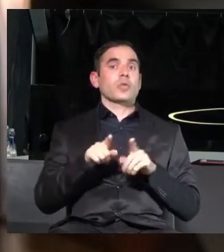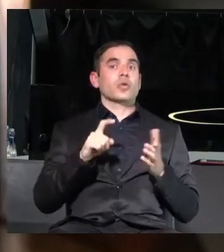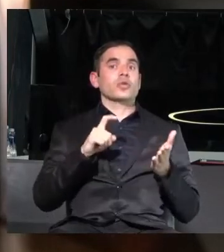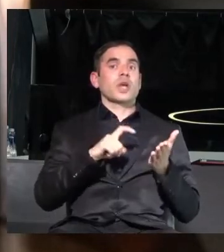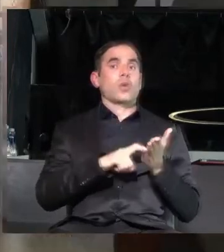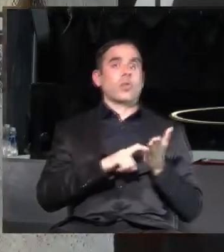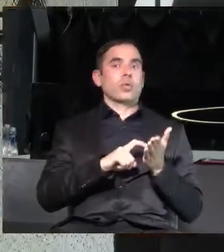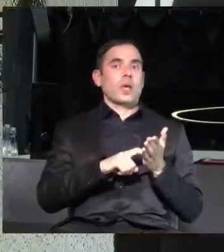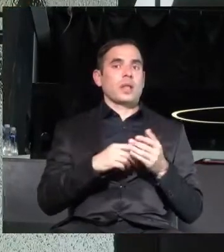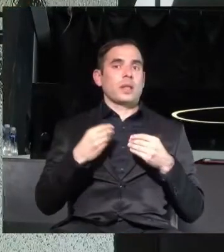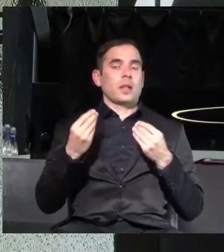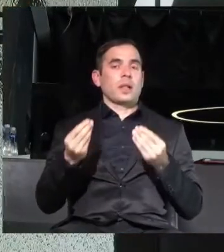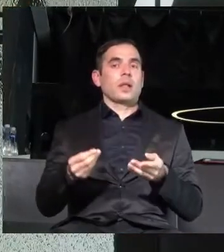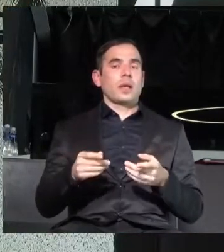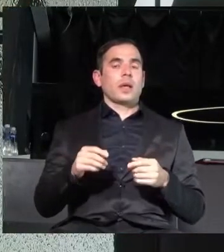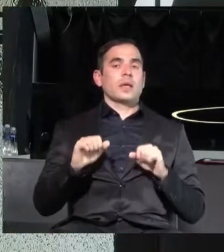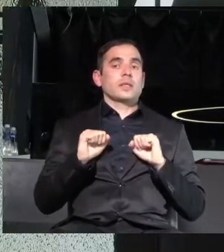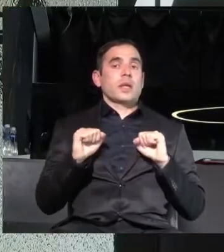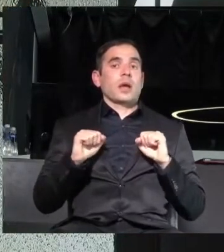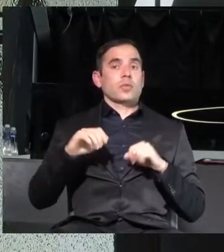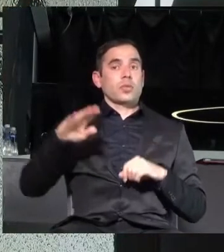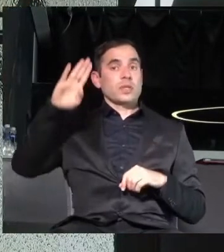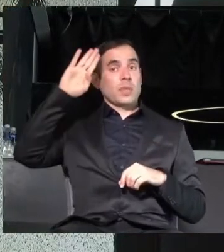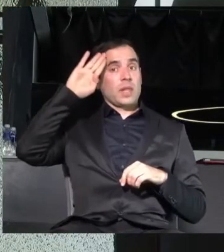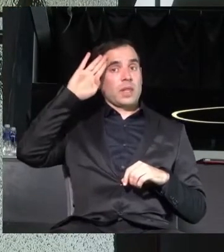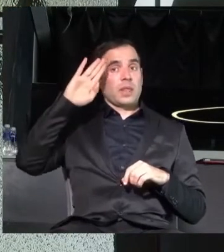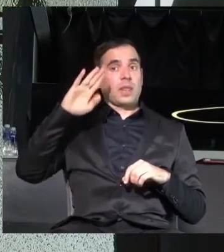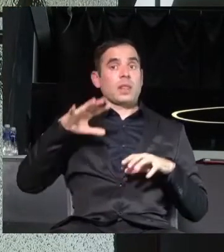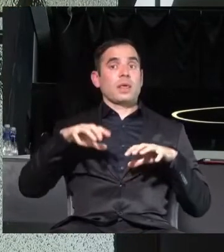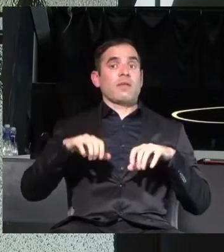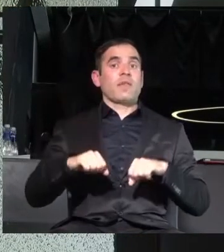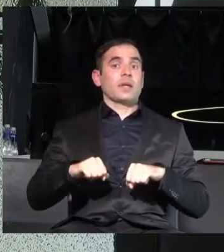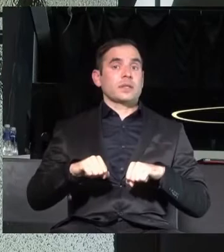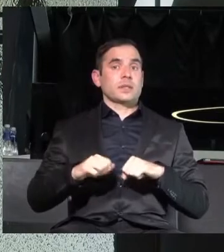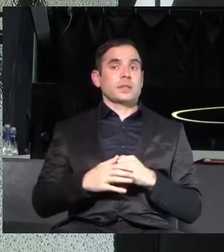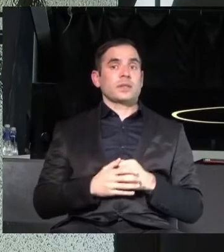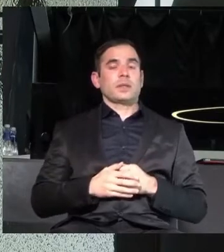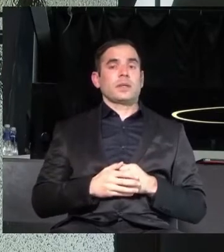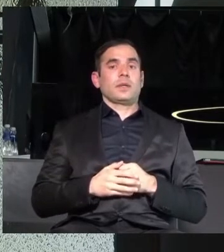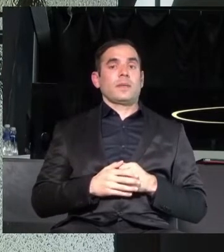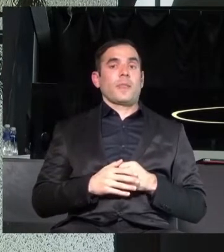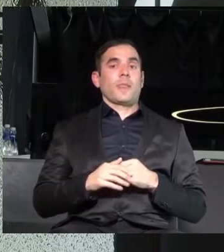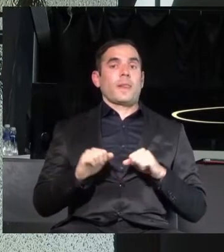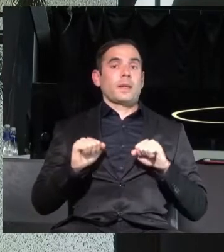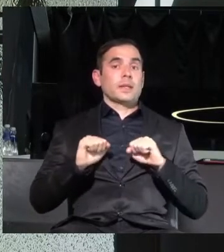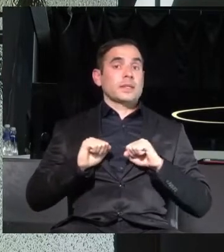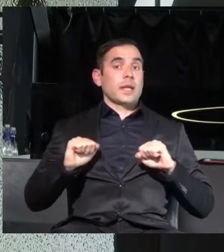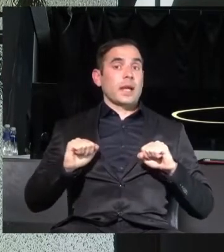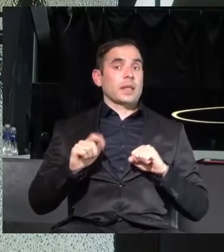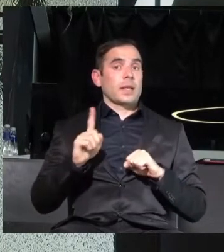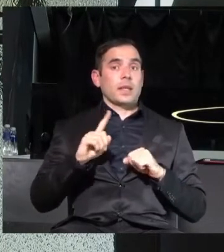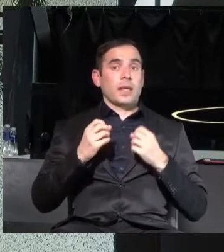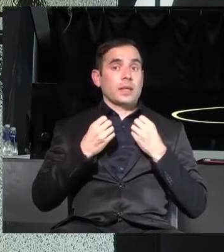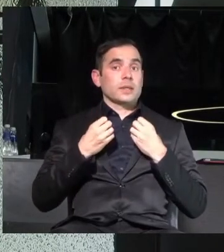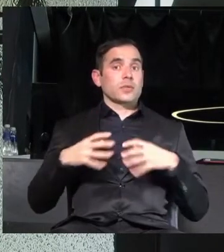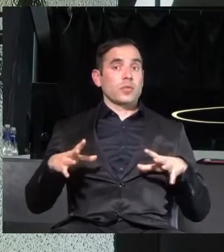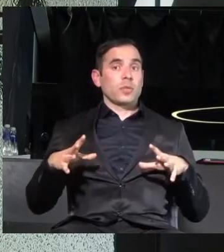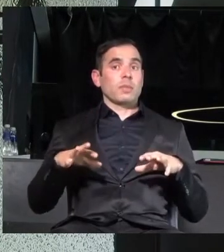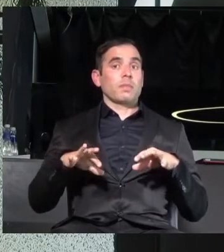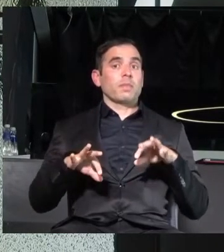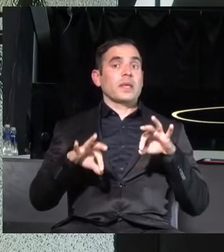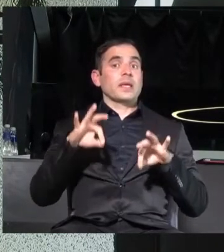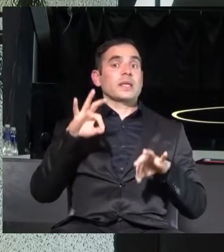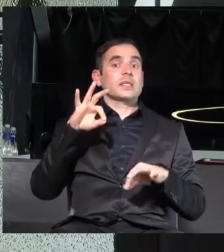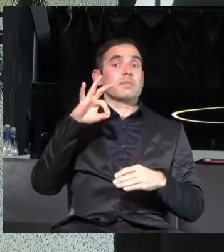Страх ни е като изпълнителна власт. Страх ни е да не загубим избирателите